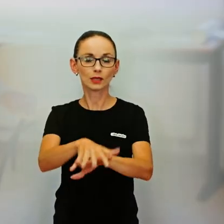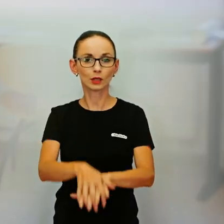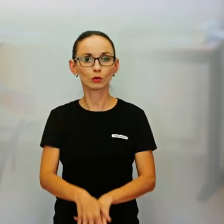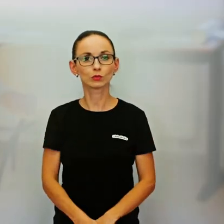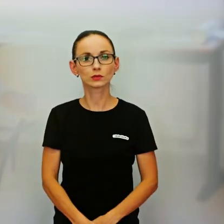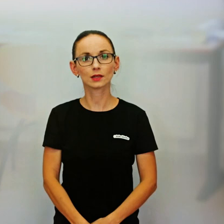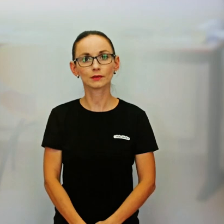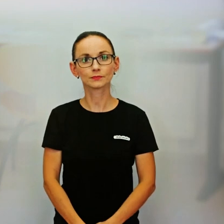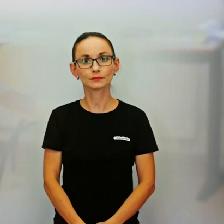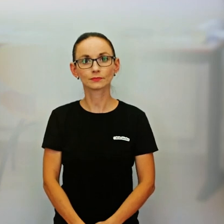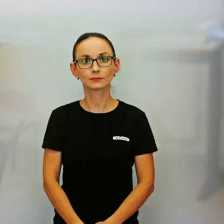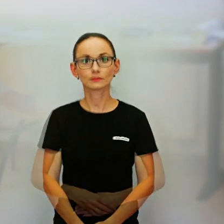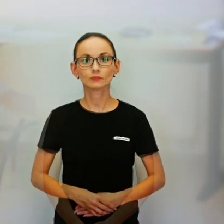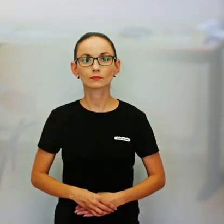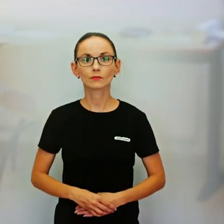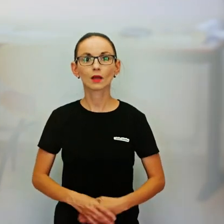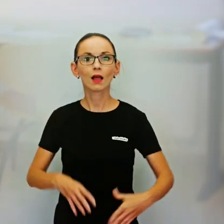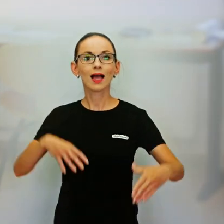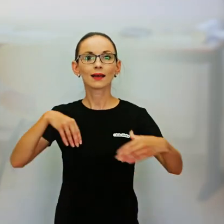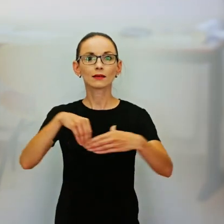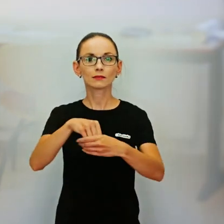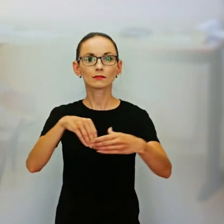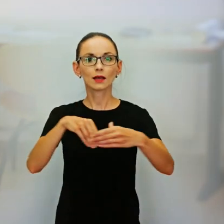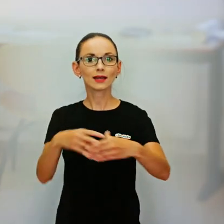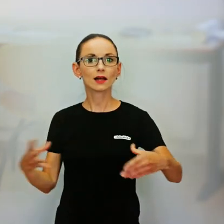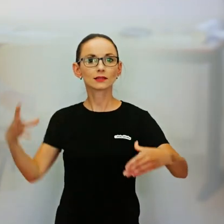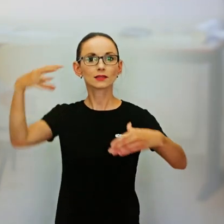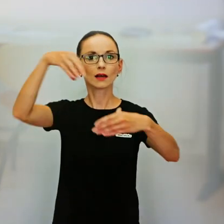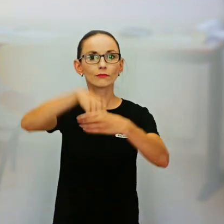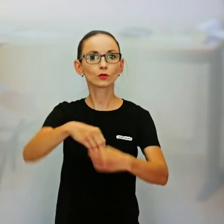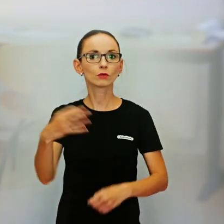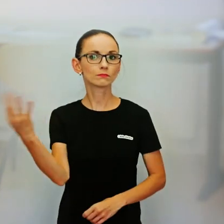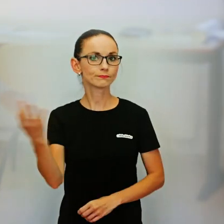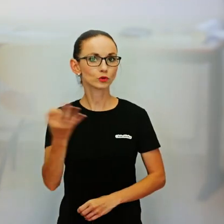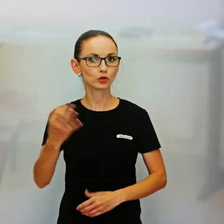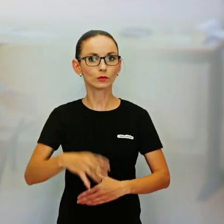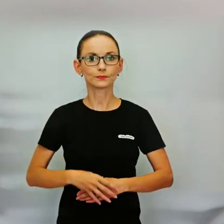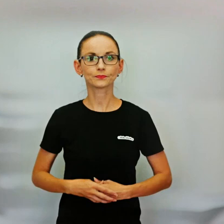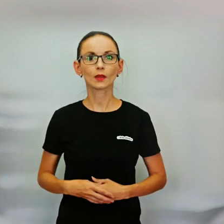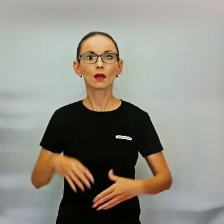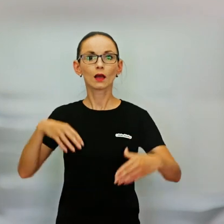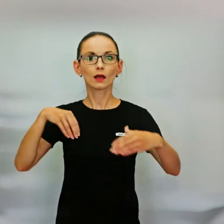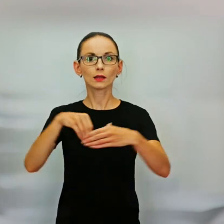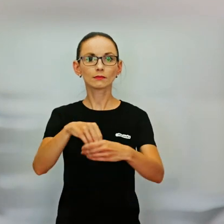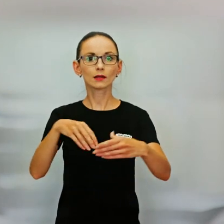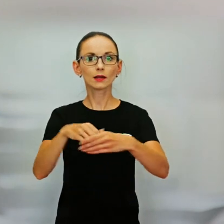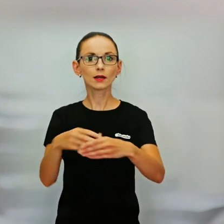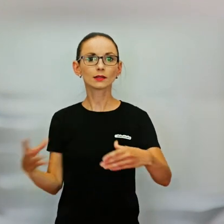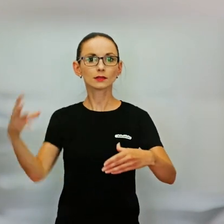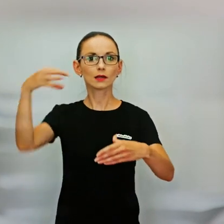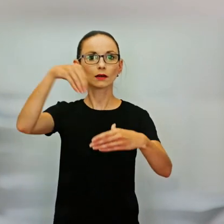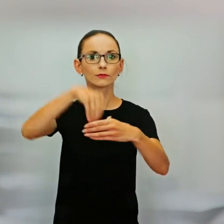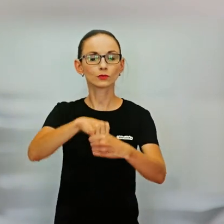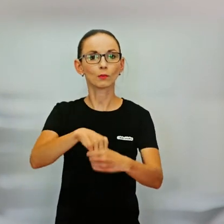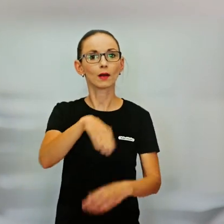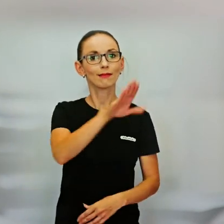ten špeciálny pedagóg, ktorý nejaké tie informácie alebo niečo získa, posunie to tomu triednemu, aby ten triedný vedel v